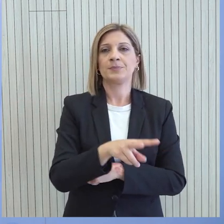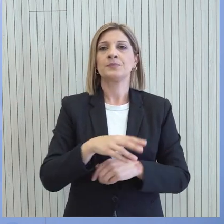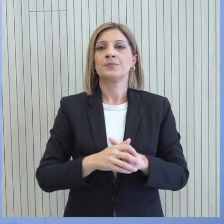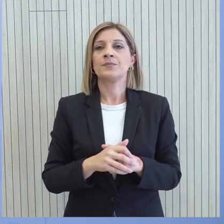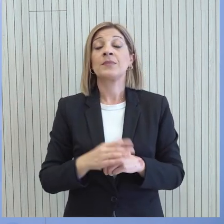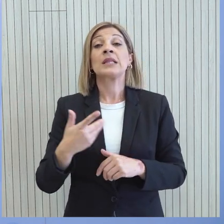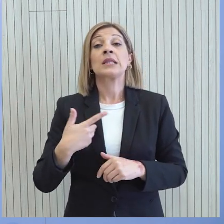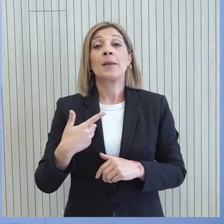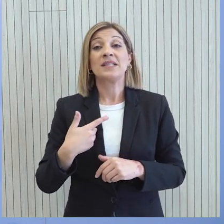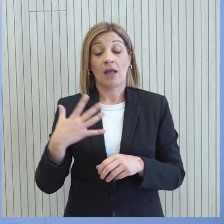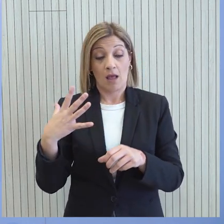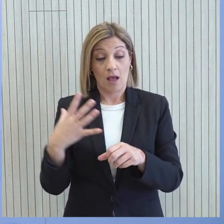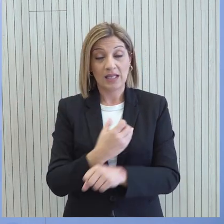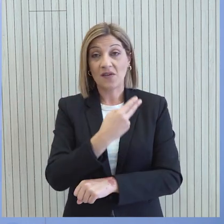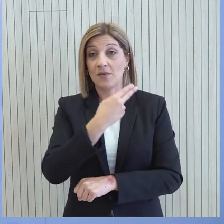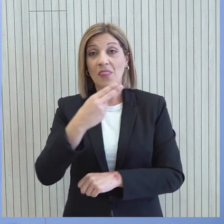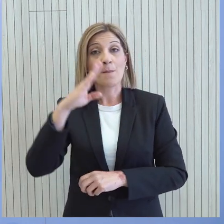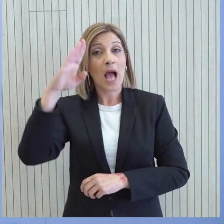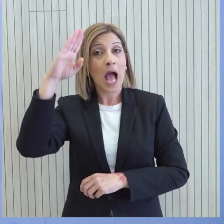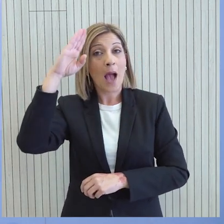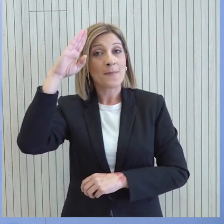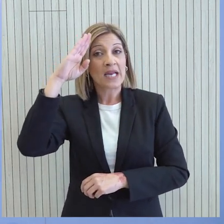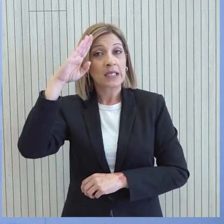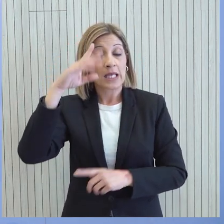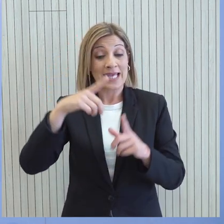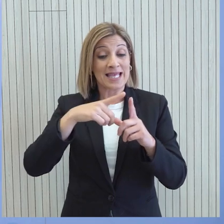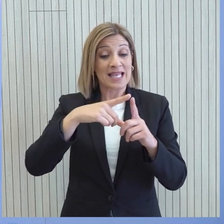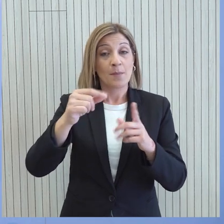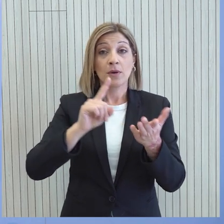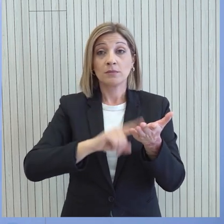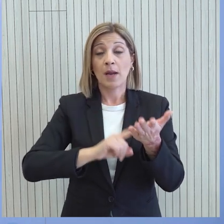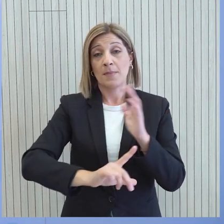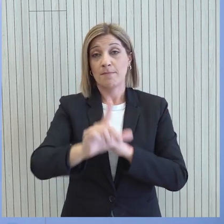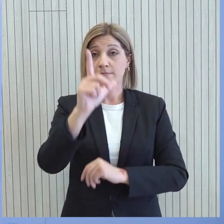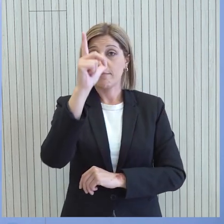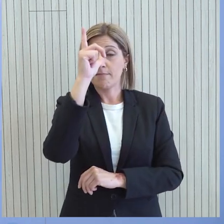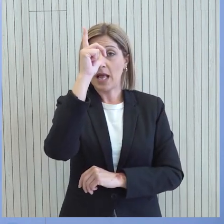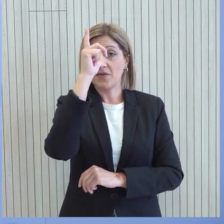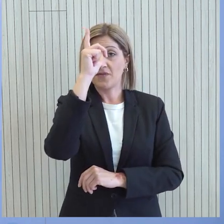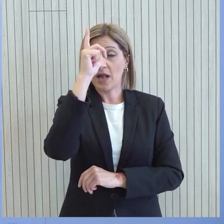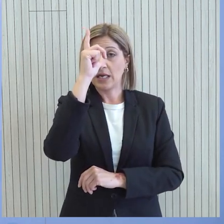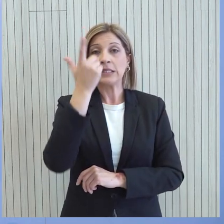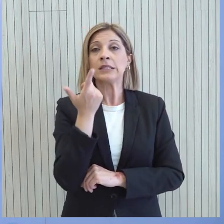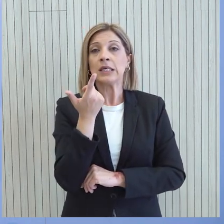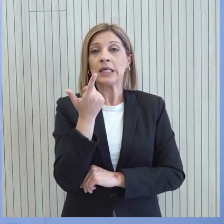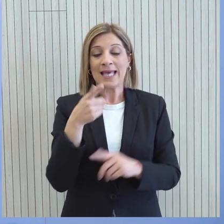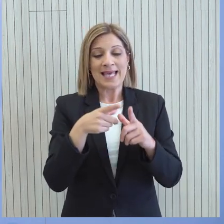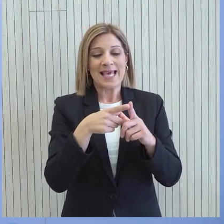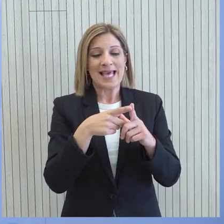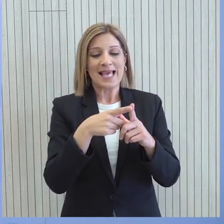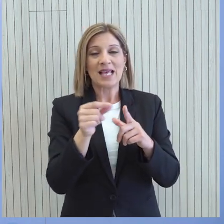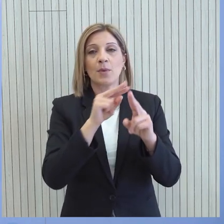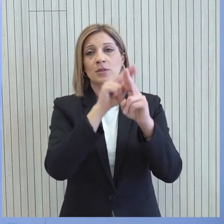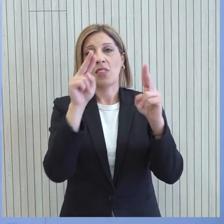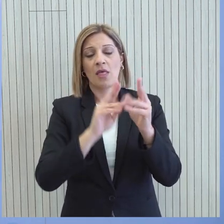πετύχει και αυτό για το οποίο θα πρέπει ως Κυπριακή Δημοκρατία να είμαστε υπερήφανοι είναι την αναβάθμιση της χώρας μας